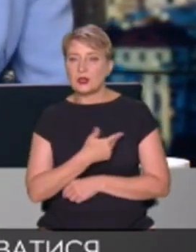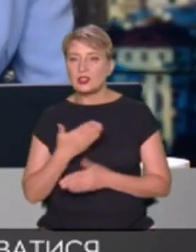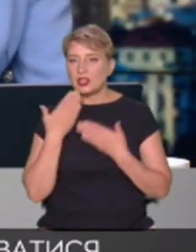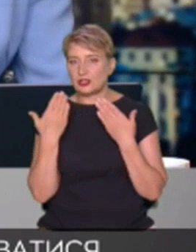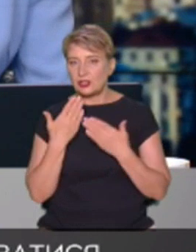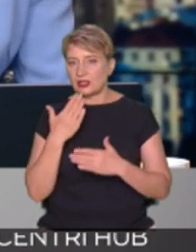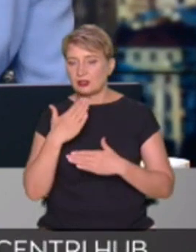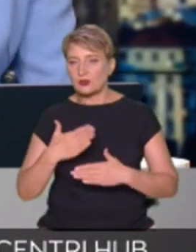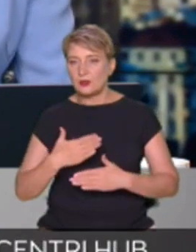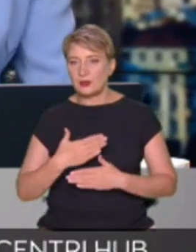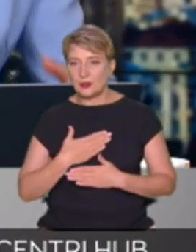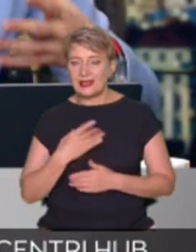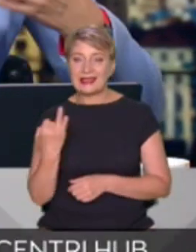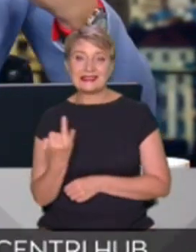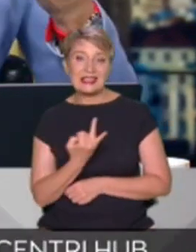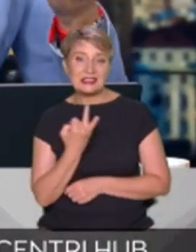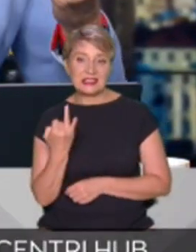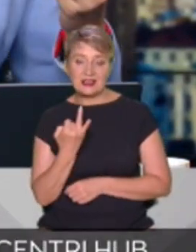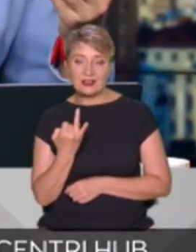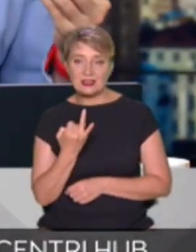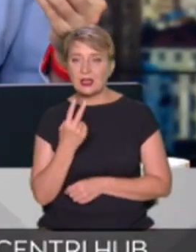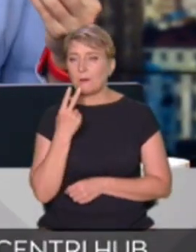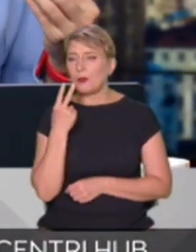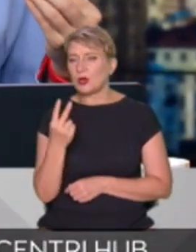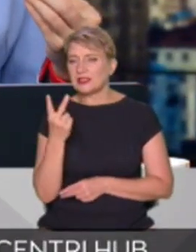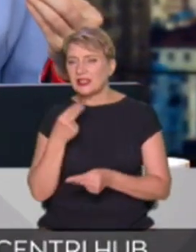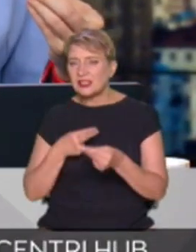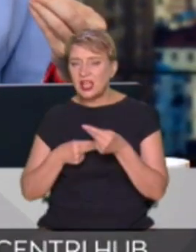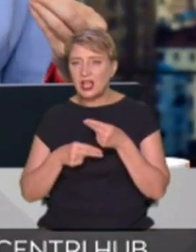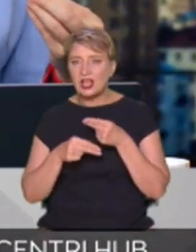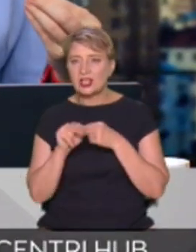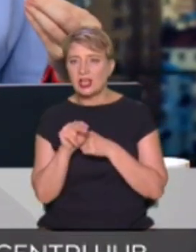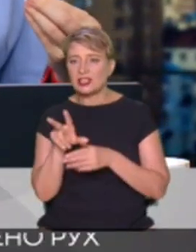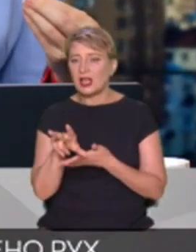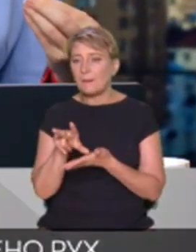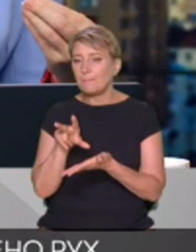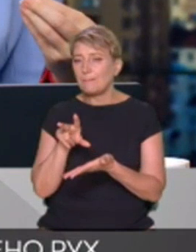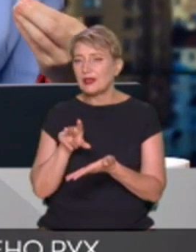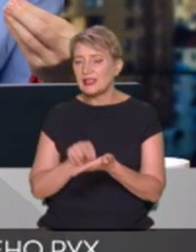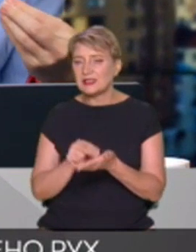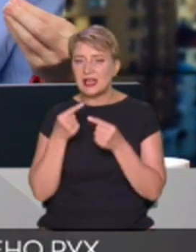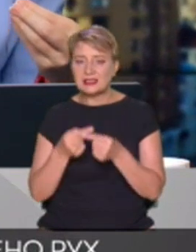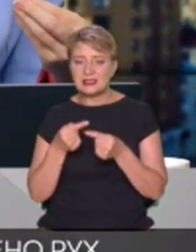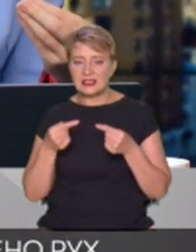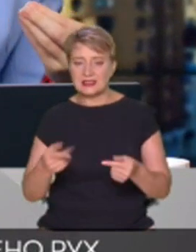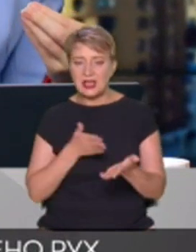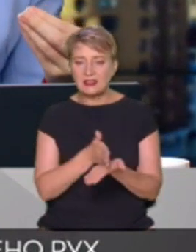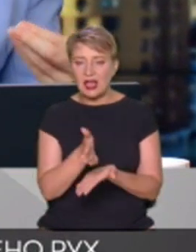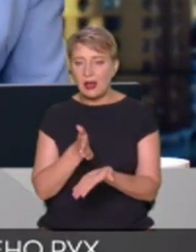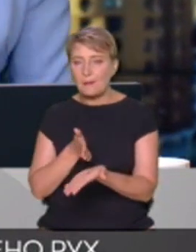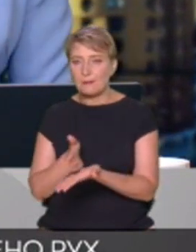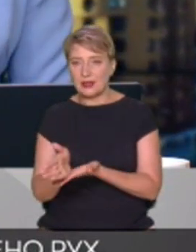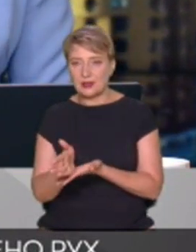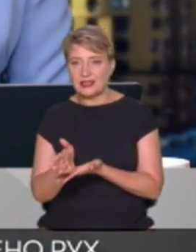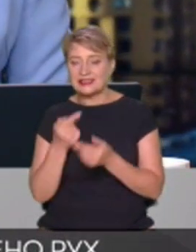полюбили, зацікавились, і показати там якісь найкращі приклади з різних напрямків, з різних країн.